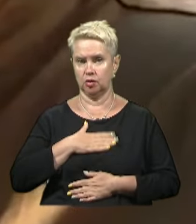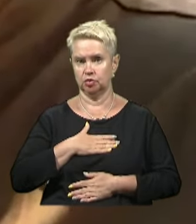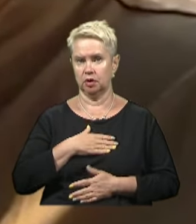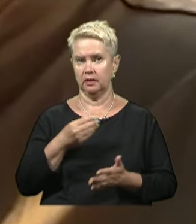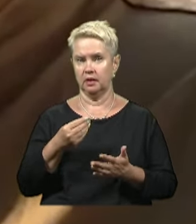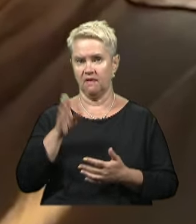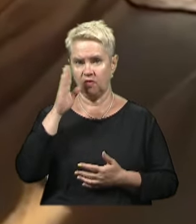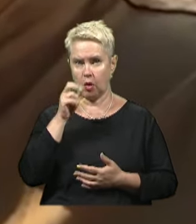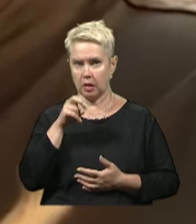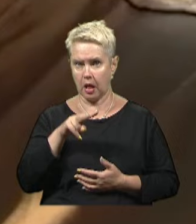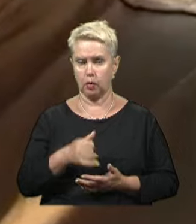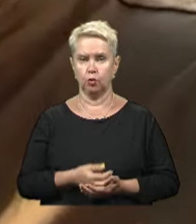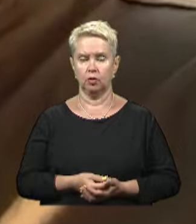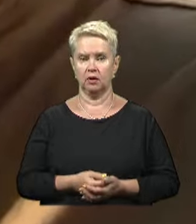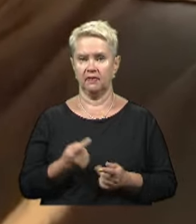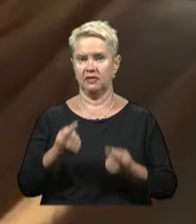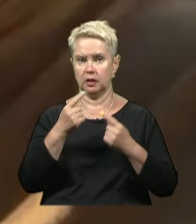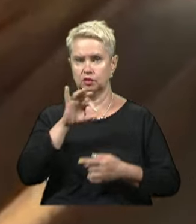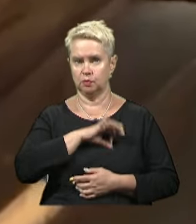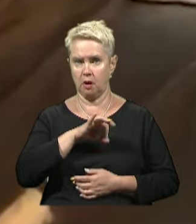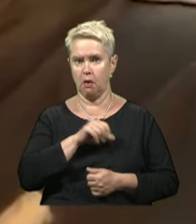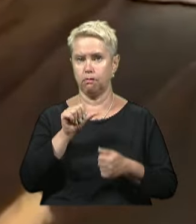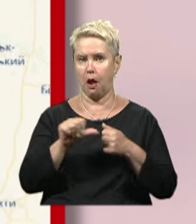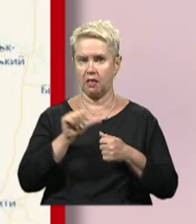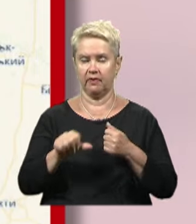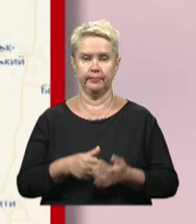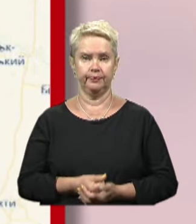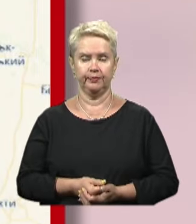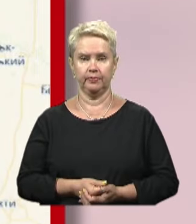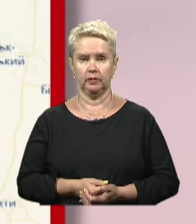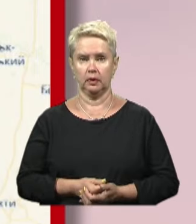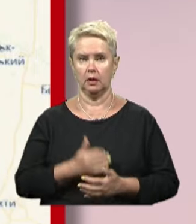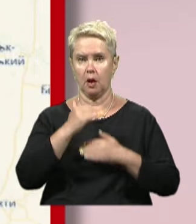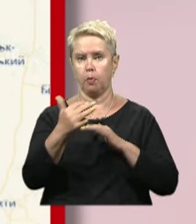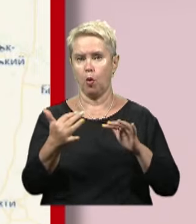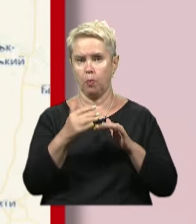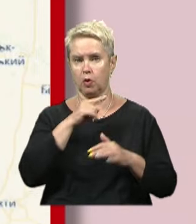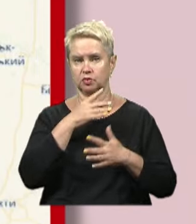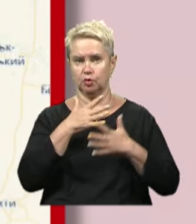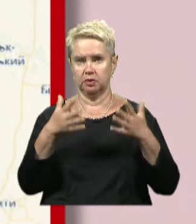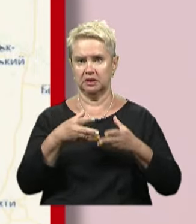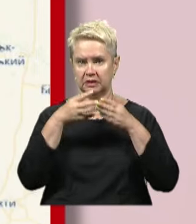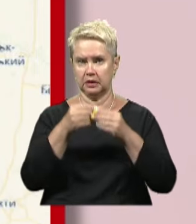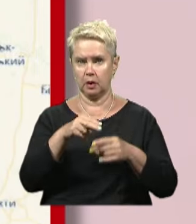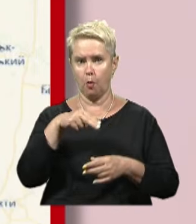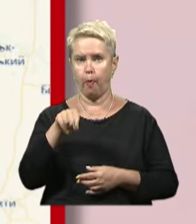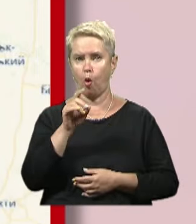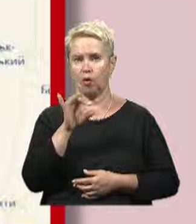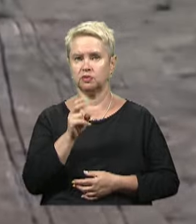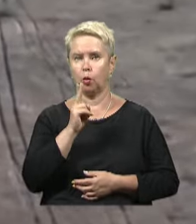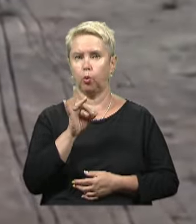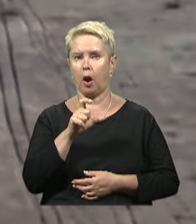водоканалу, тому що дуже велике споживання палива. На полі жбою росіяни найбільше тиснуть на Покровському та